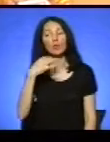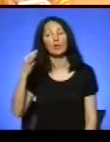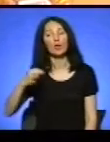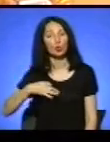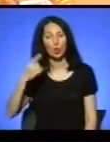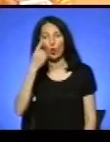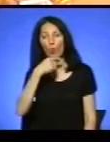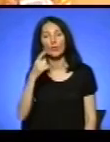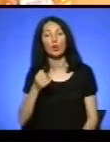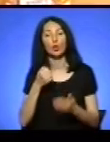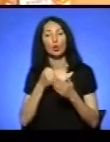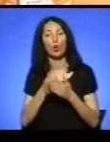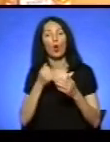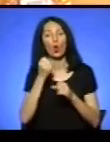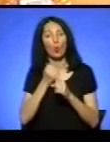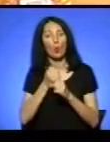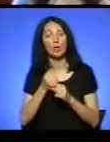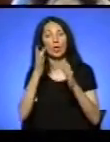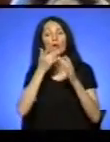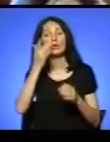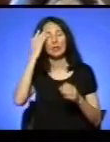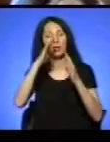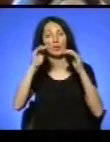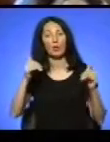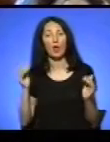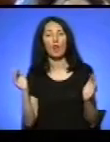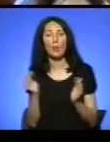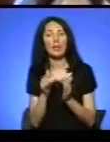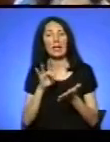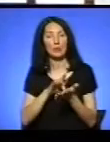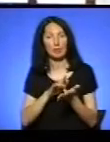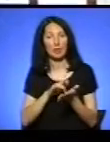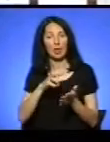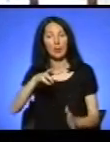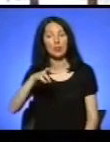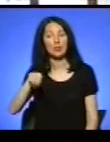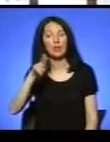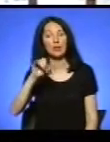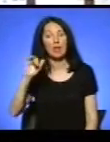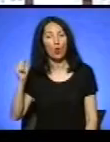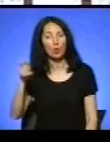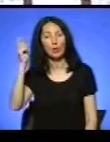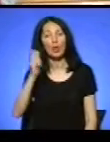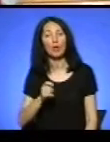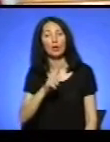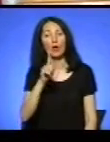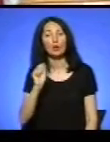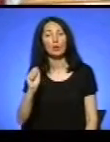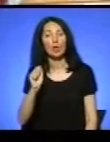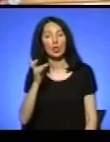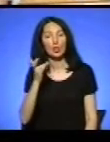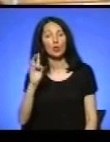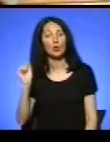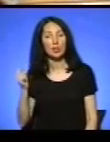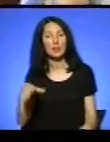літніх мовних таборах, в основному в невеликих містах. Мирослава Дауні приїхала у Збарусній Джерсі разом з дочкою Марією